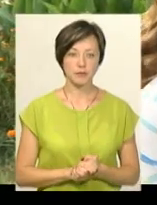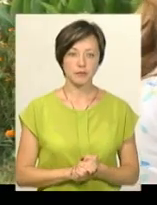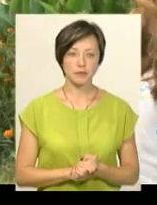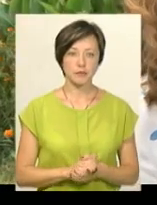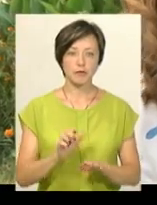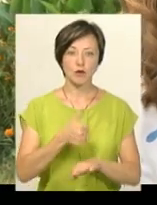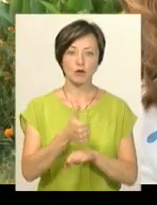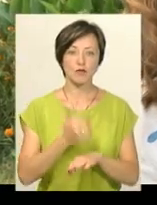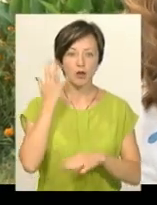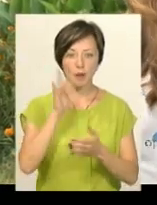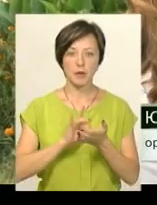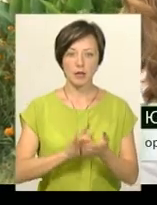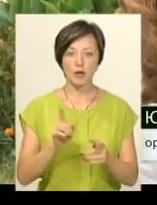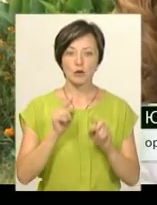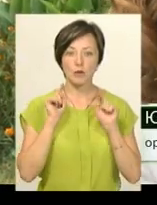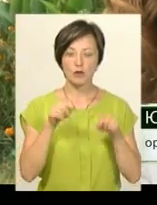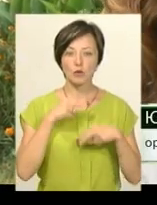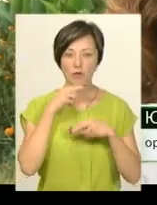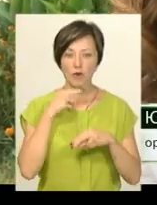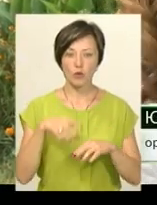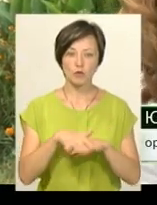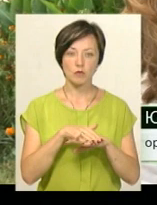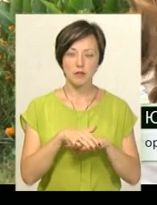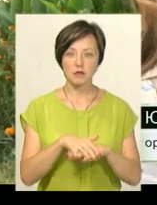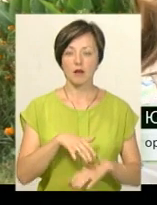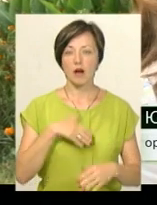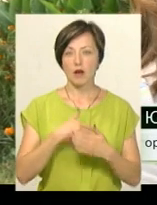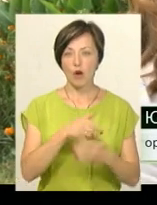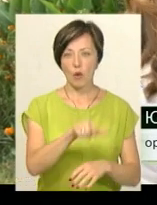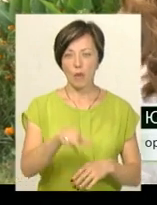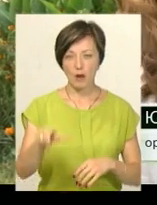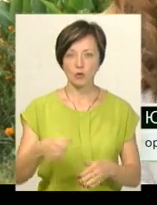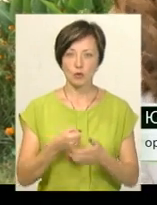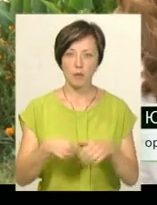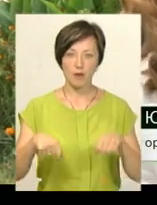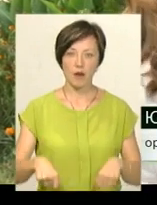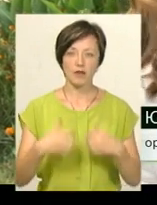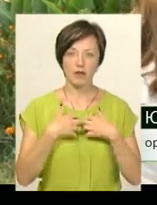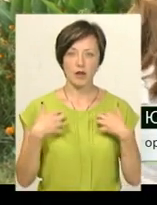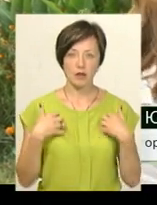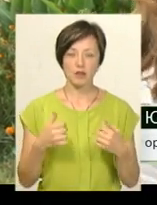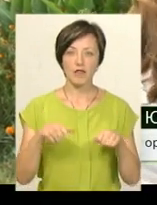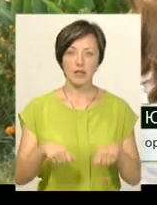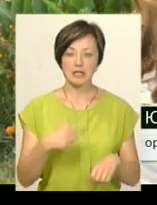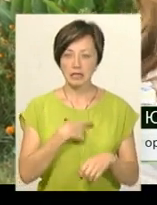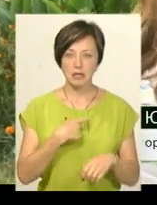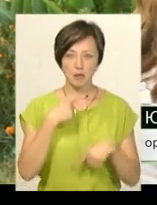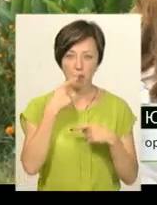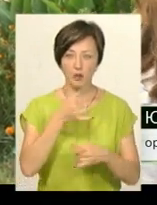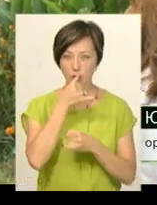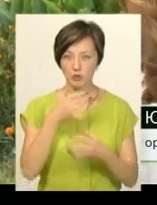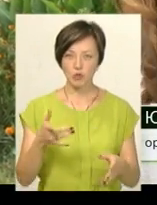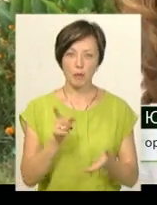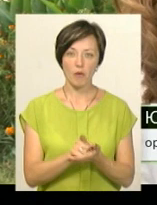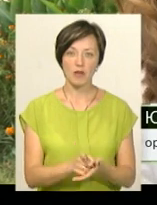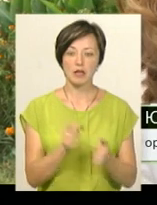Основна мета – те, щоб привернути увагу суспільства, громадськості до прав тварин. Тому що тварини, вони самі за себе говорити не можуть,